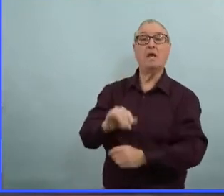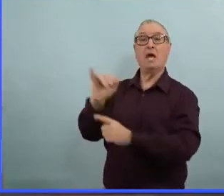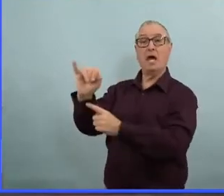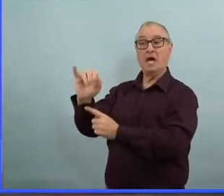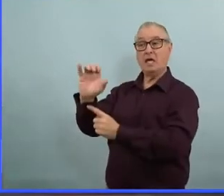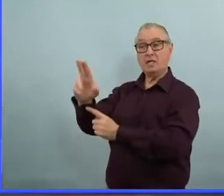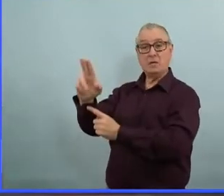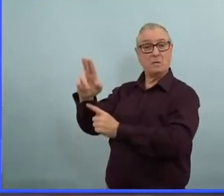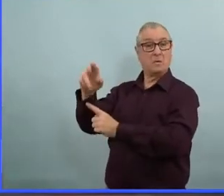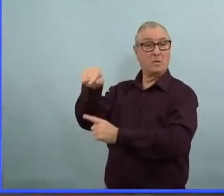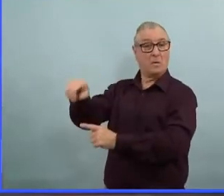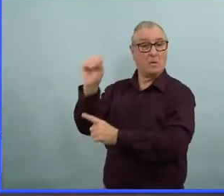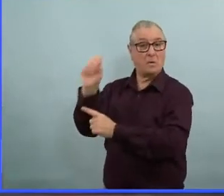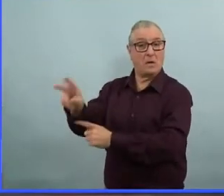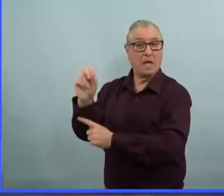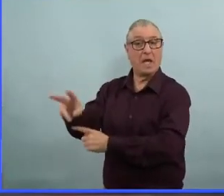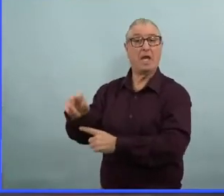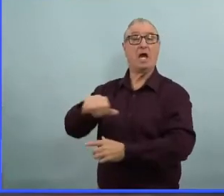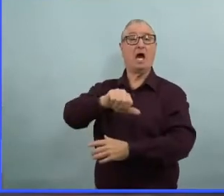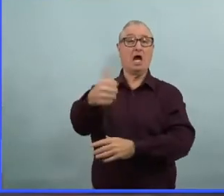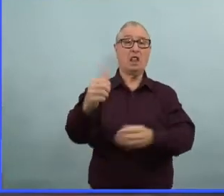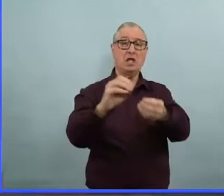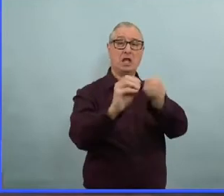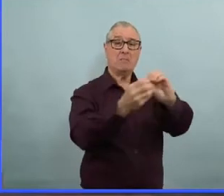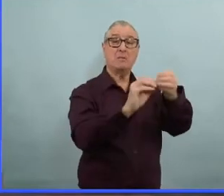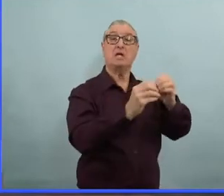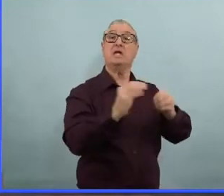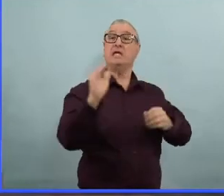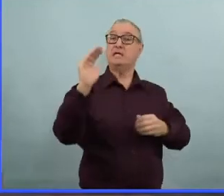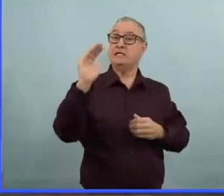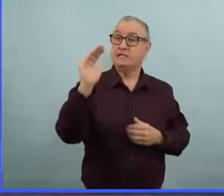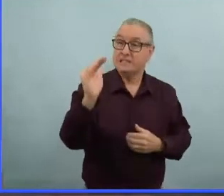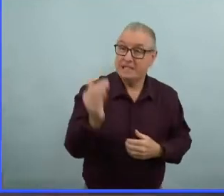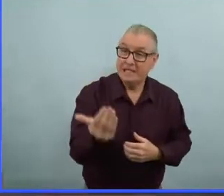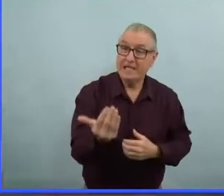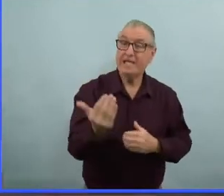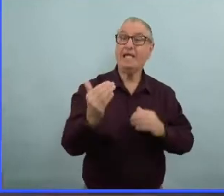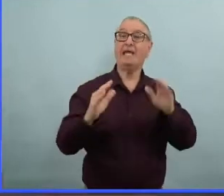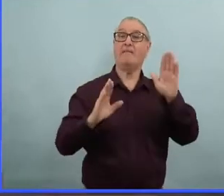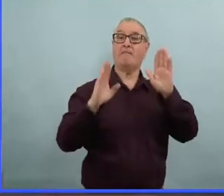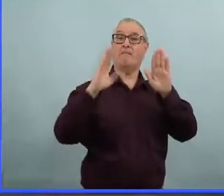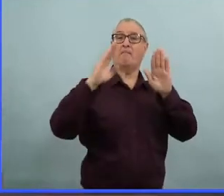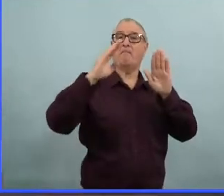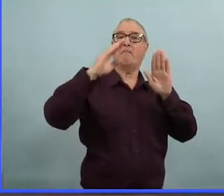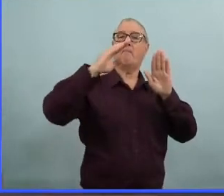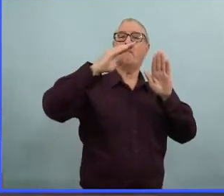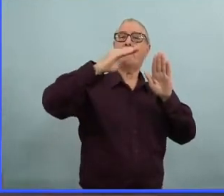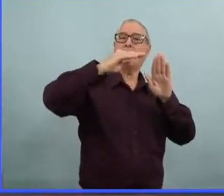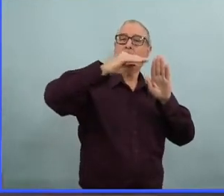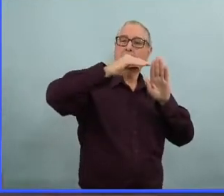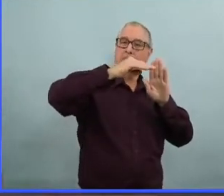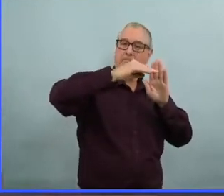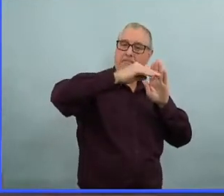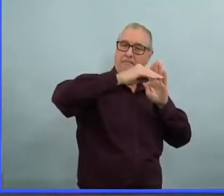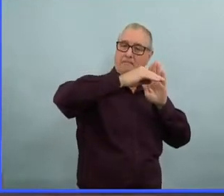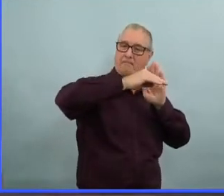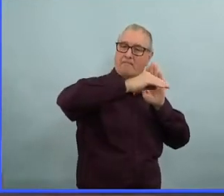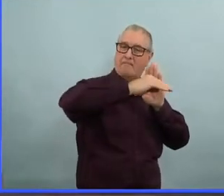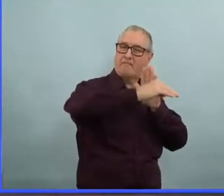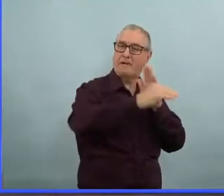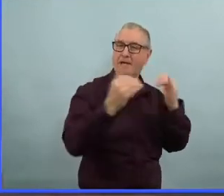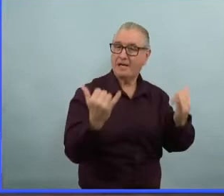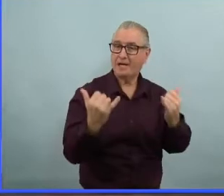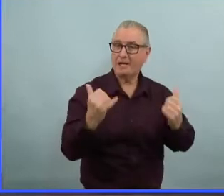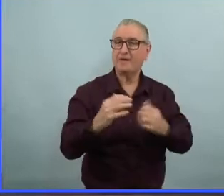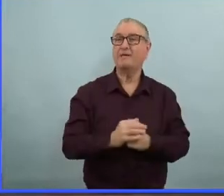semble vraiment qu'on a atteint un pic au niveau de la création des nouveaux cas. Alors, oui, il y a un ralentissement au niveau des admissions aux